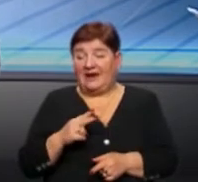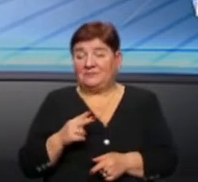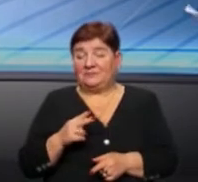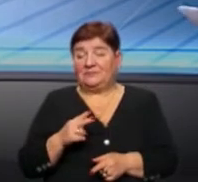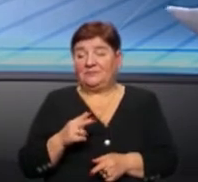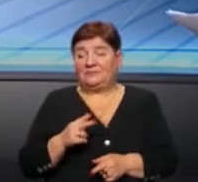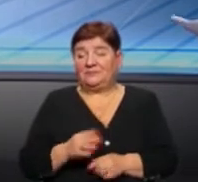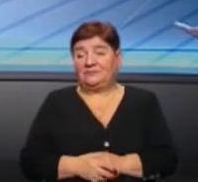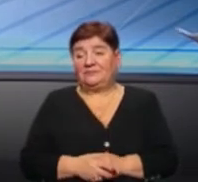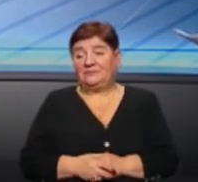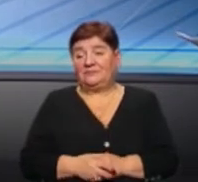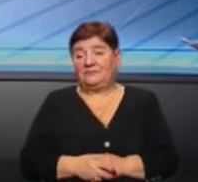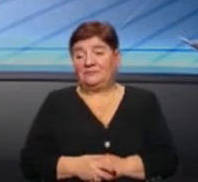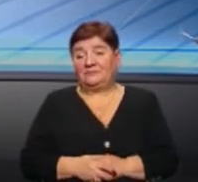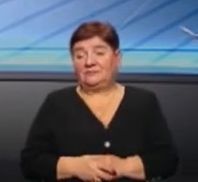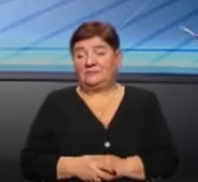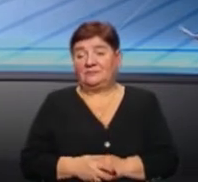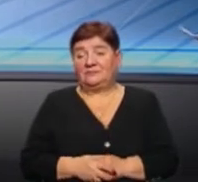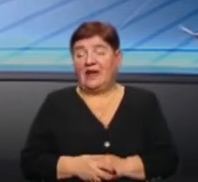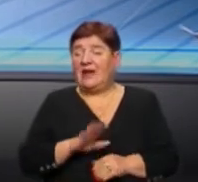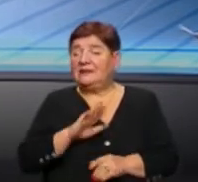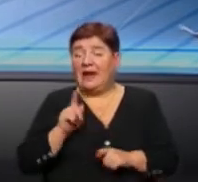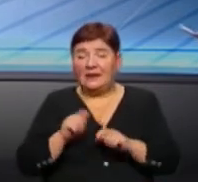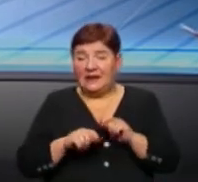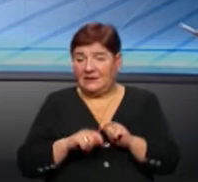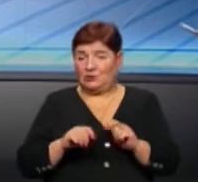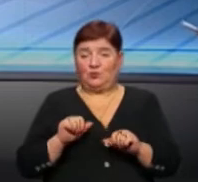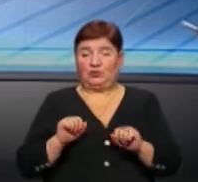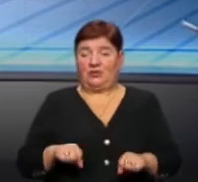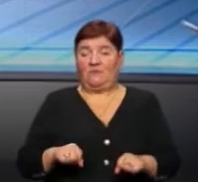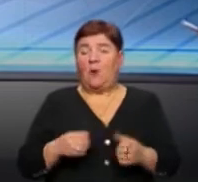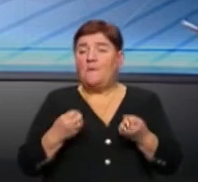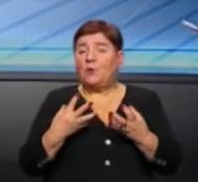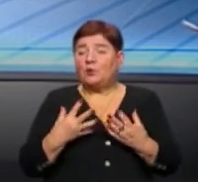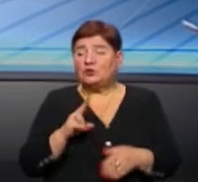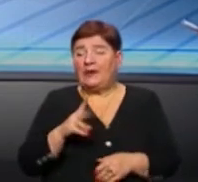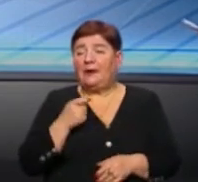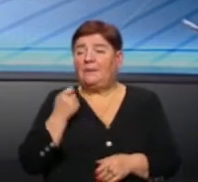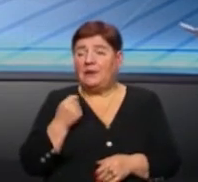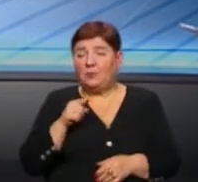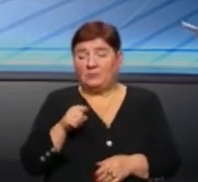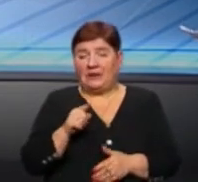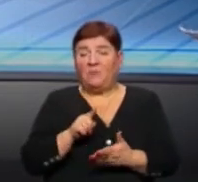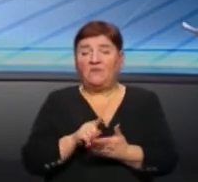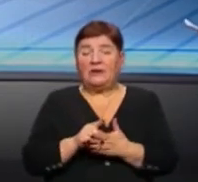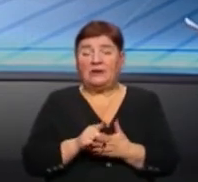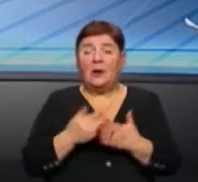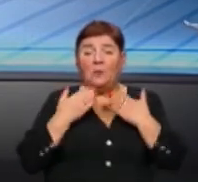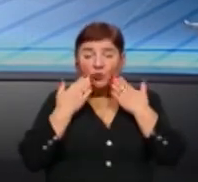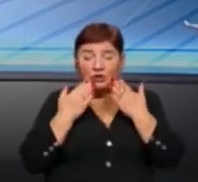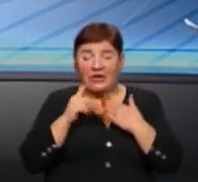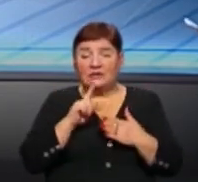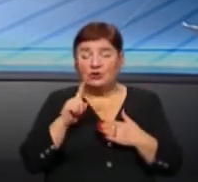ну, не аналізу, можливо, просто, як мінімум, ти маєш прочитати, що ти